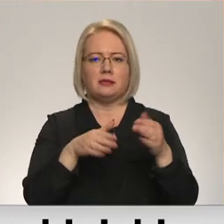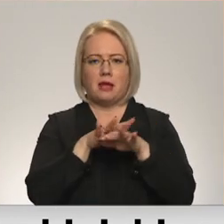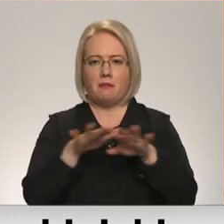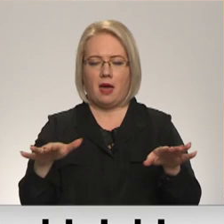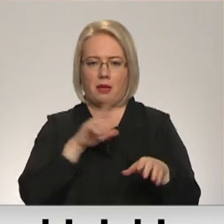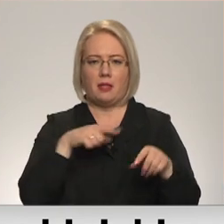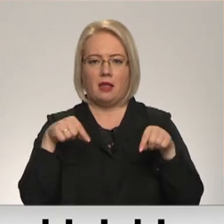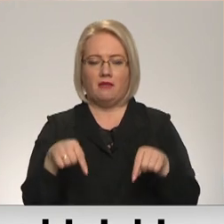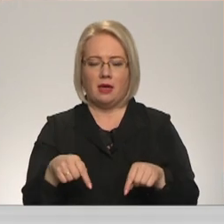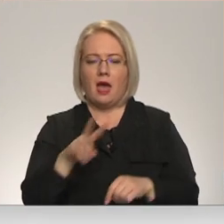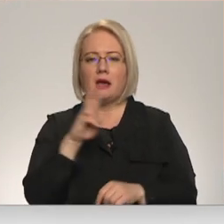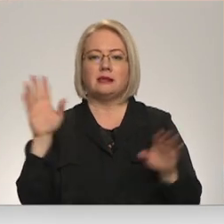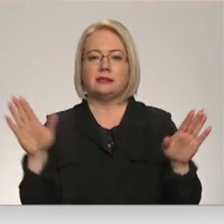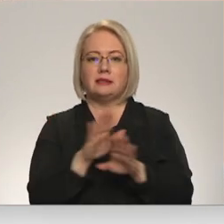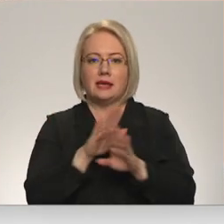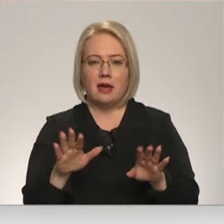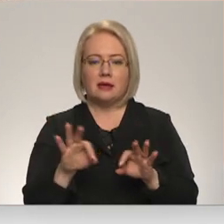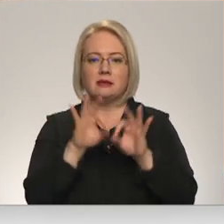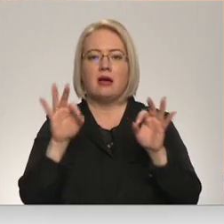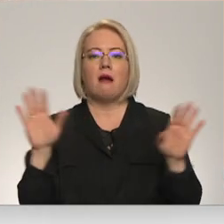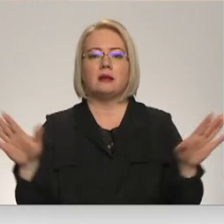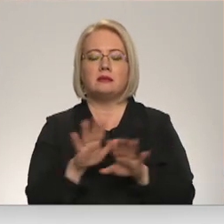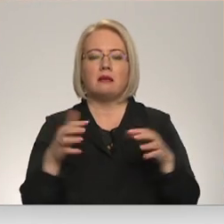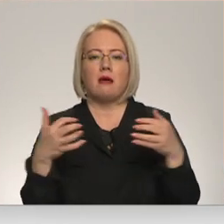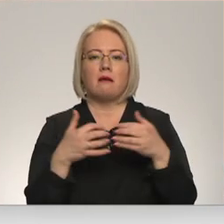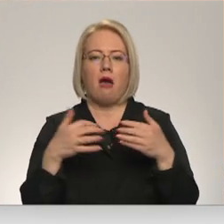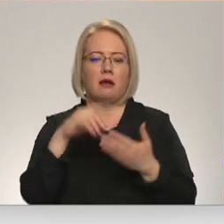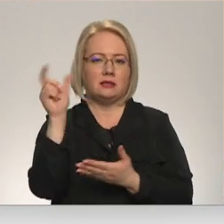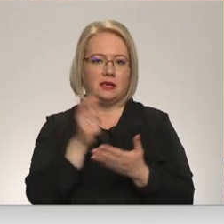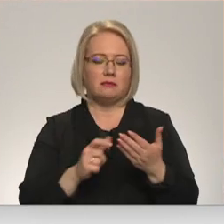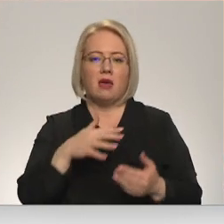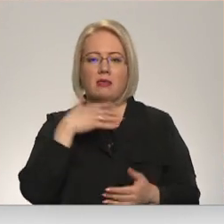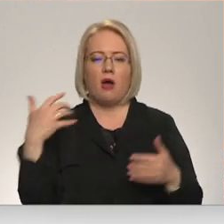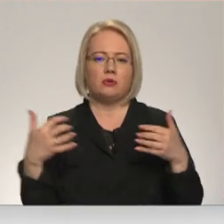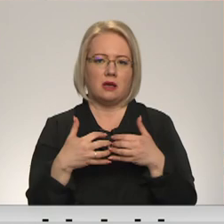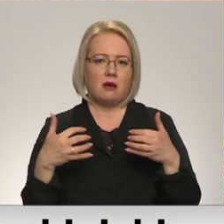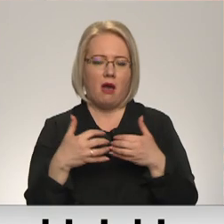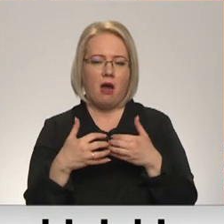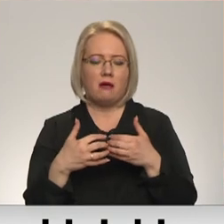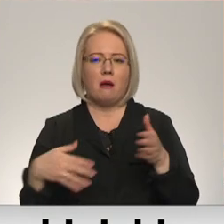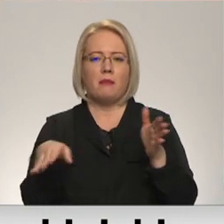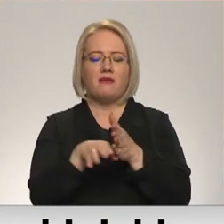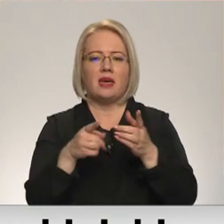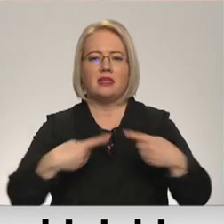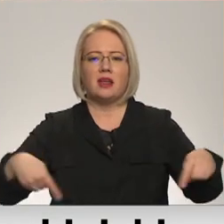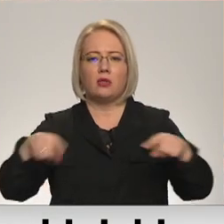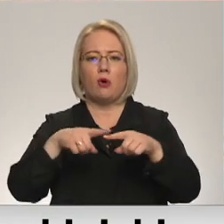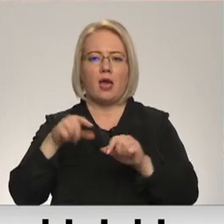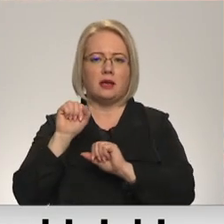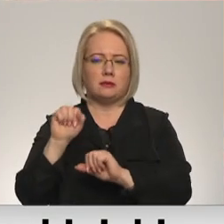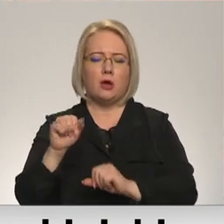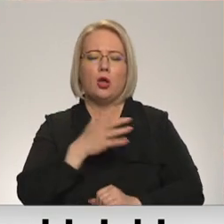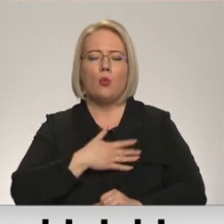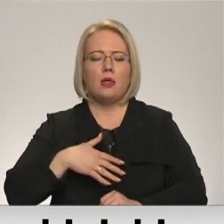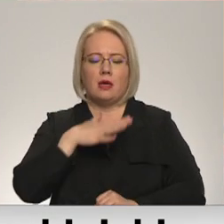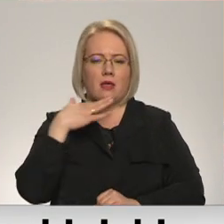Tie, kas dzied, sāka dziedāt kārt dziesmas. Daudzi jau ir frontē. Pievienojās teritorijas aizsardzībai ļoti